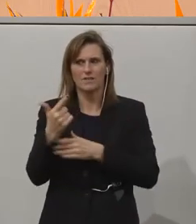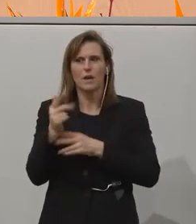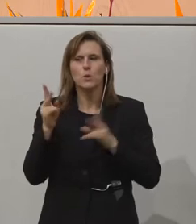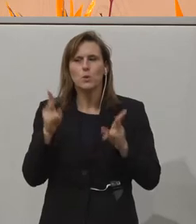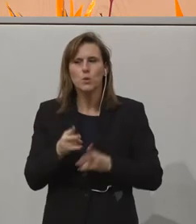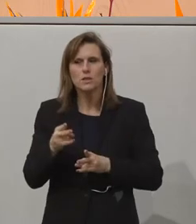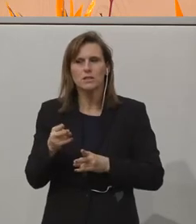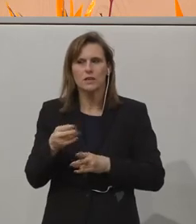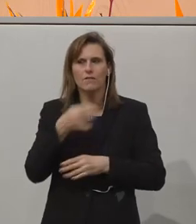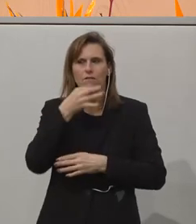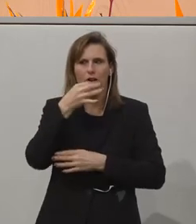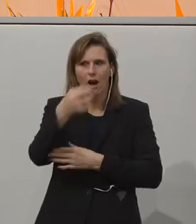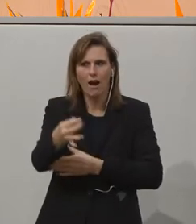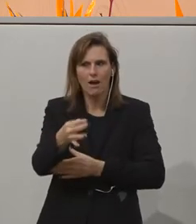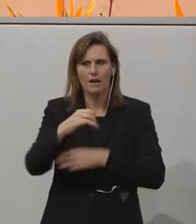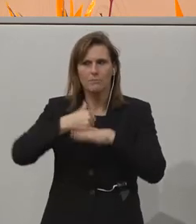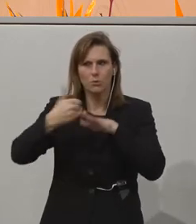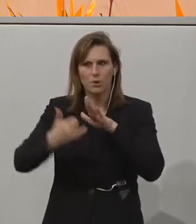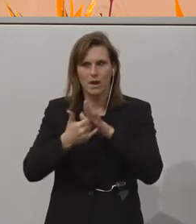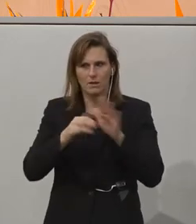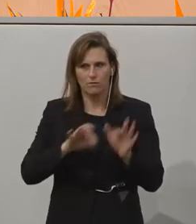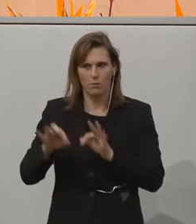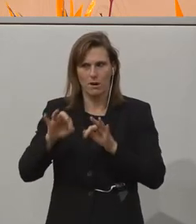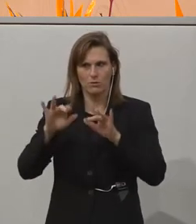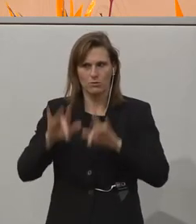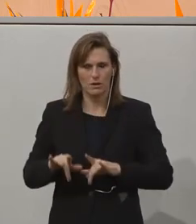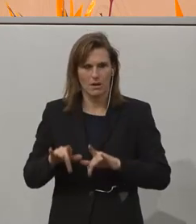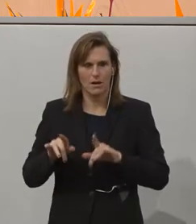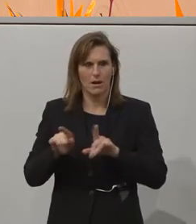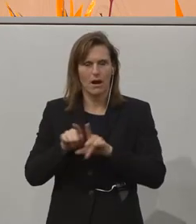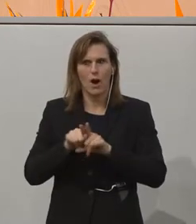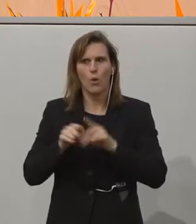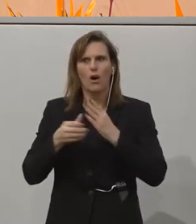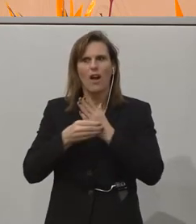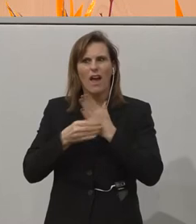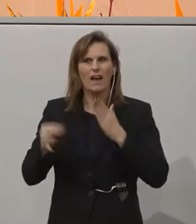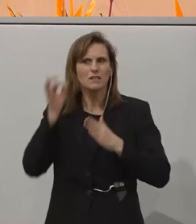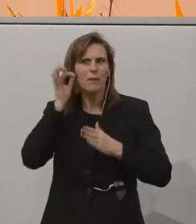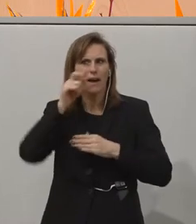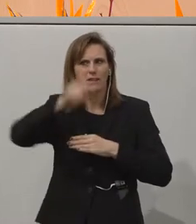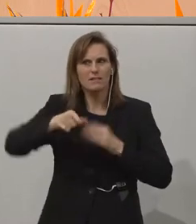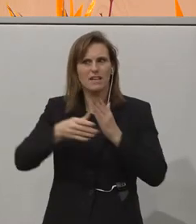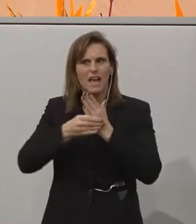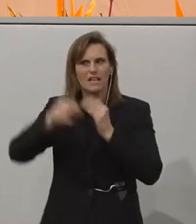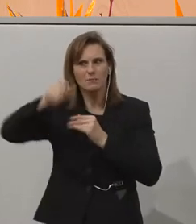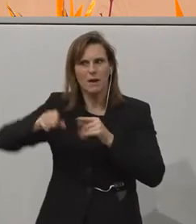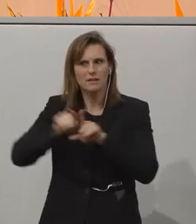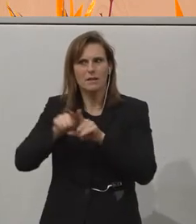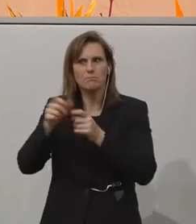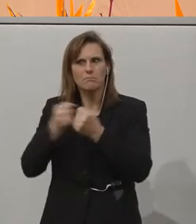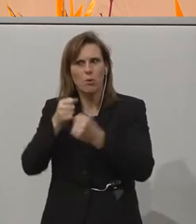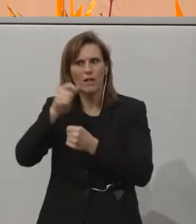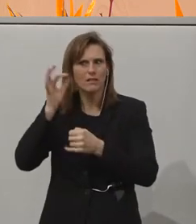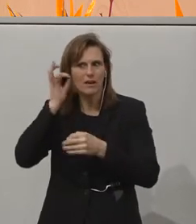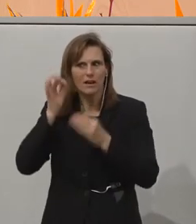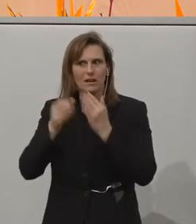for the project. We hear about the experts and experts, politicians and politicians and people,